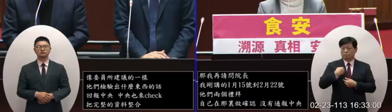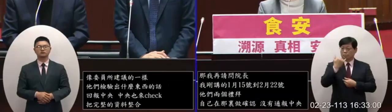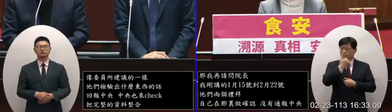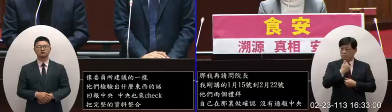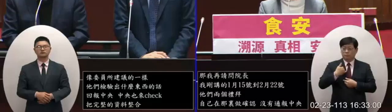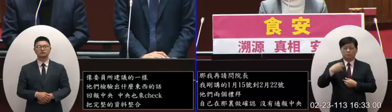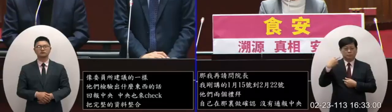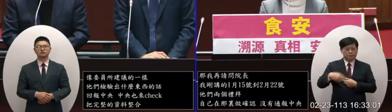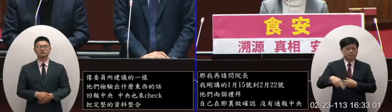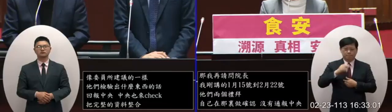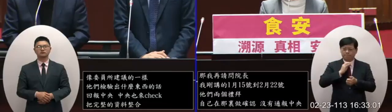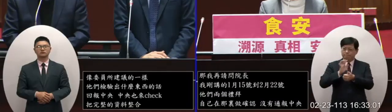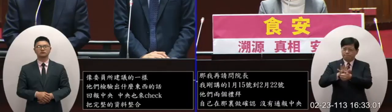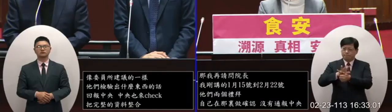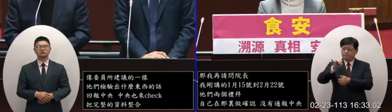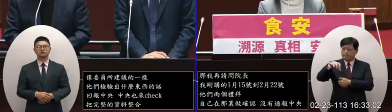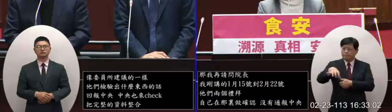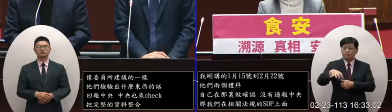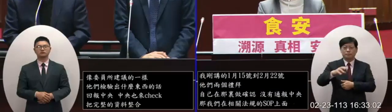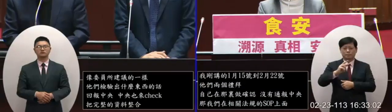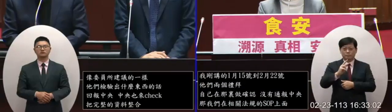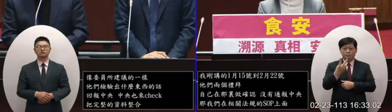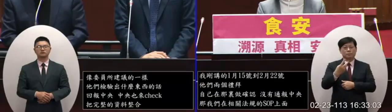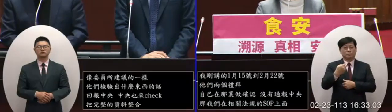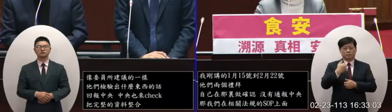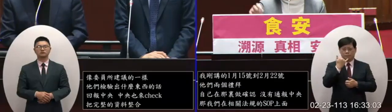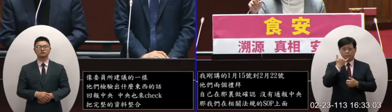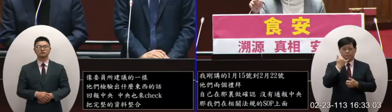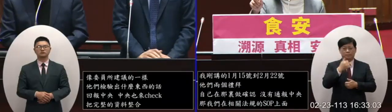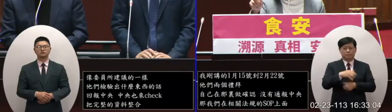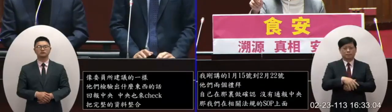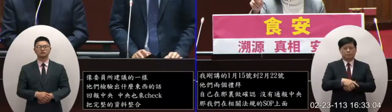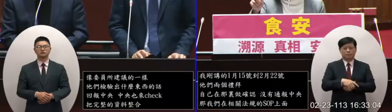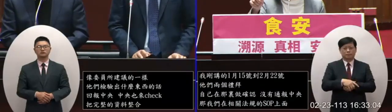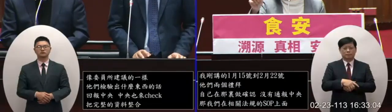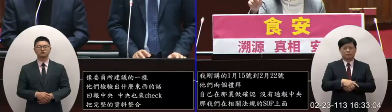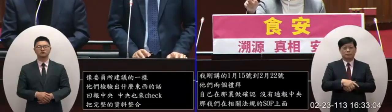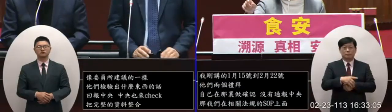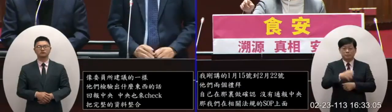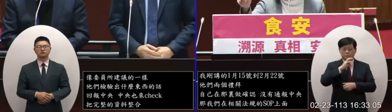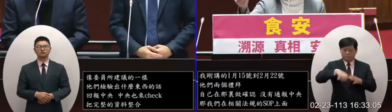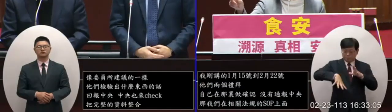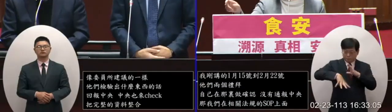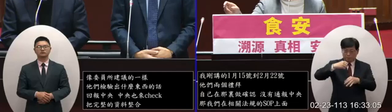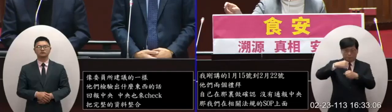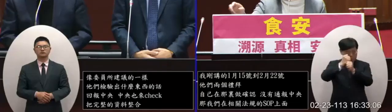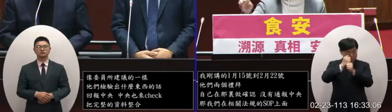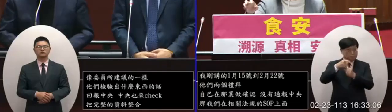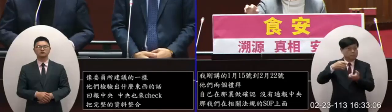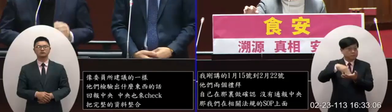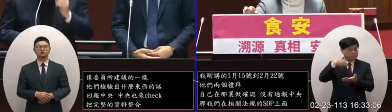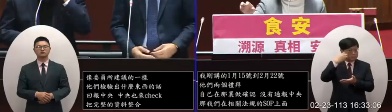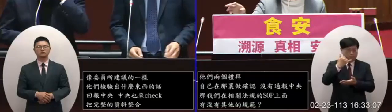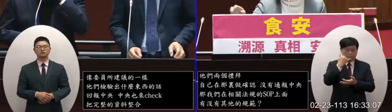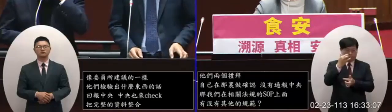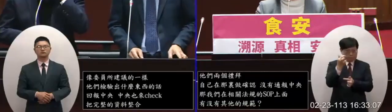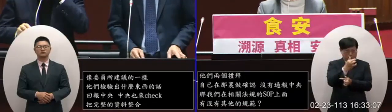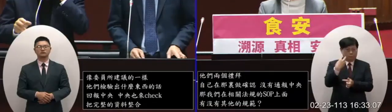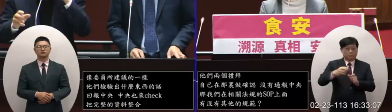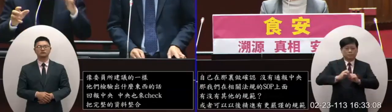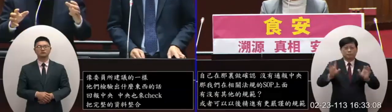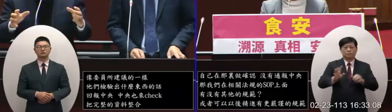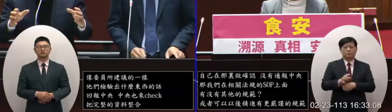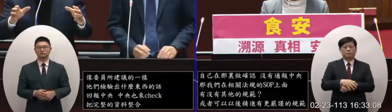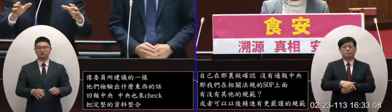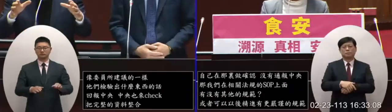也許可以怎麼來協助地方或者是能讓這個這個抽驗的這個結果能夠精準再來公